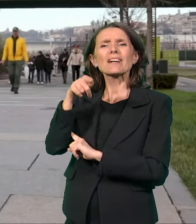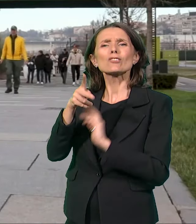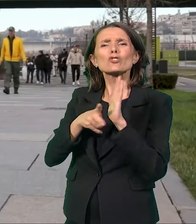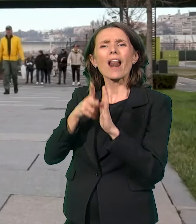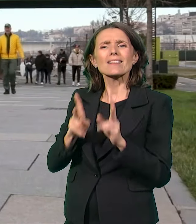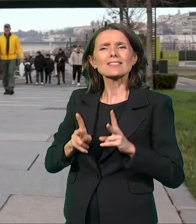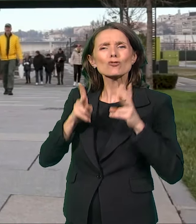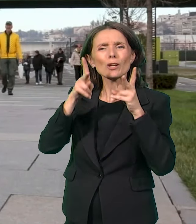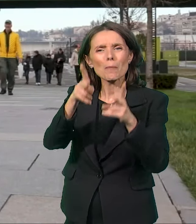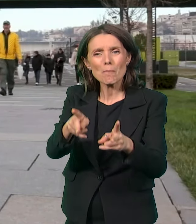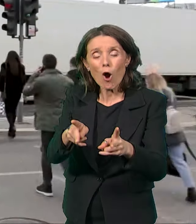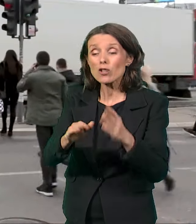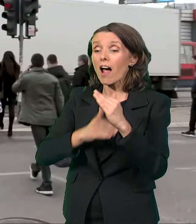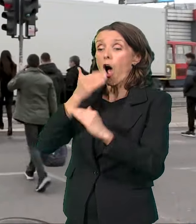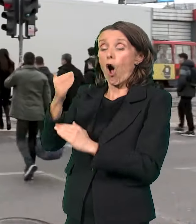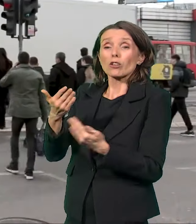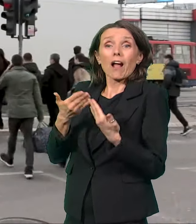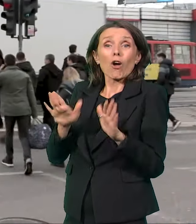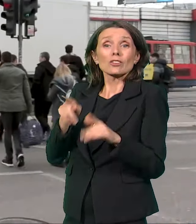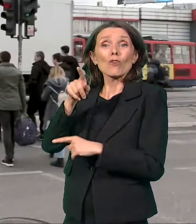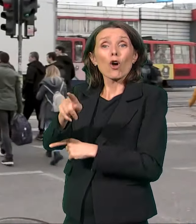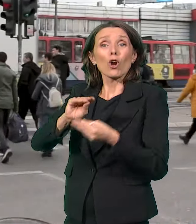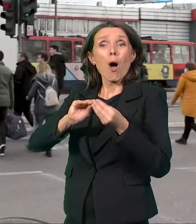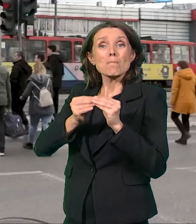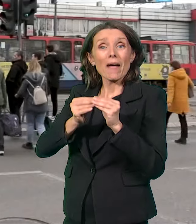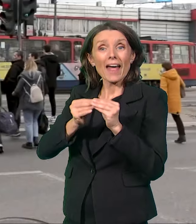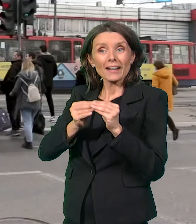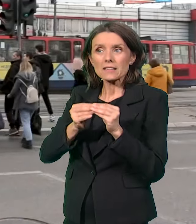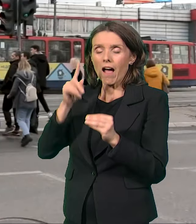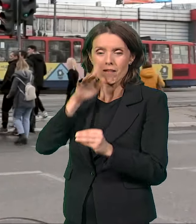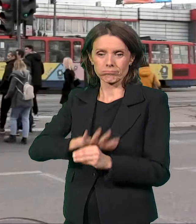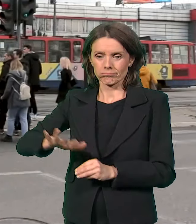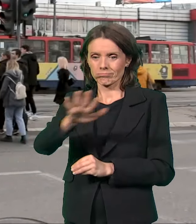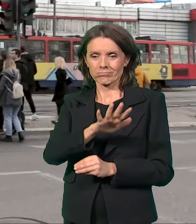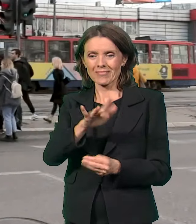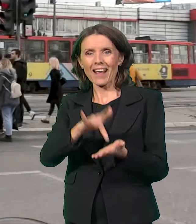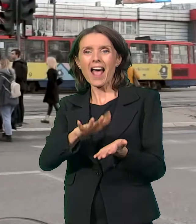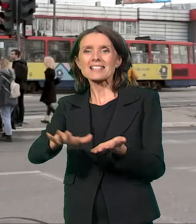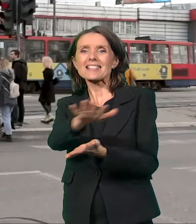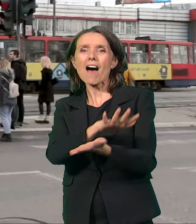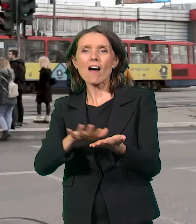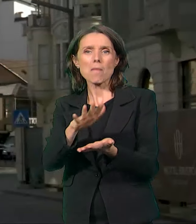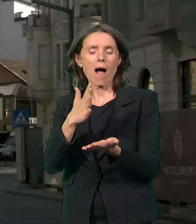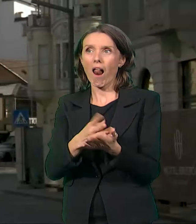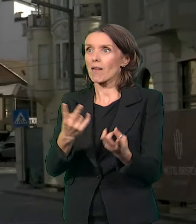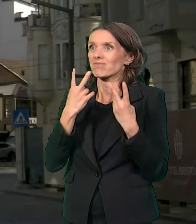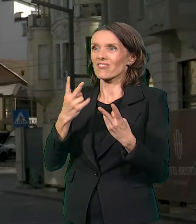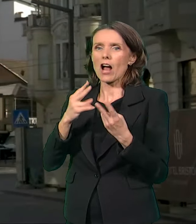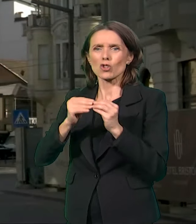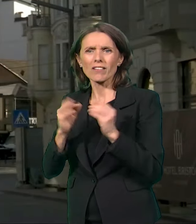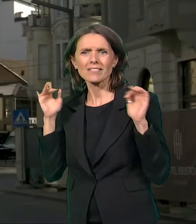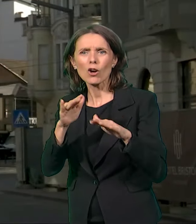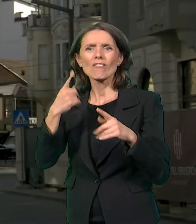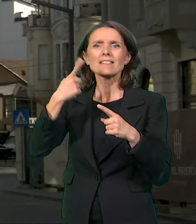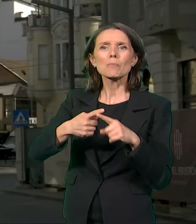otvaranjem Beogradske berze postaje najvažniji činilac od trgovačkom svetu ondašnje Srbije. Dobije i prve privatne zgrade,